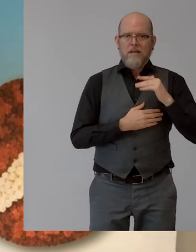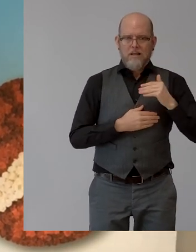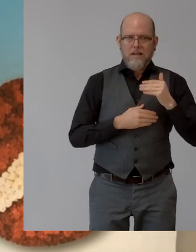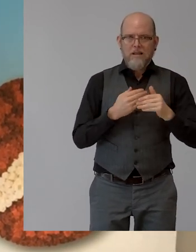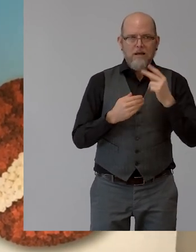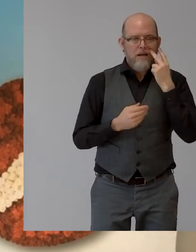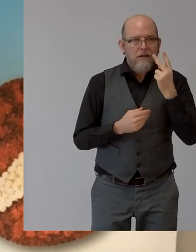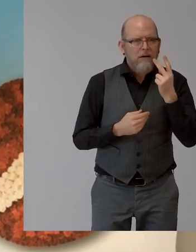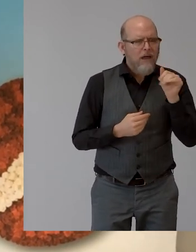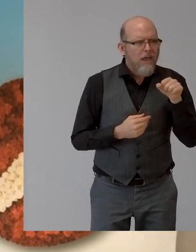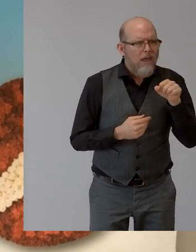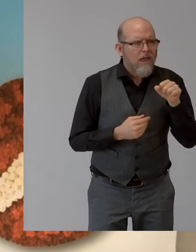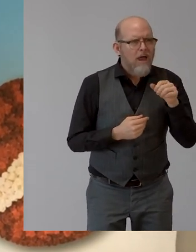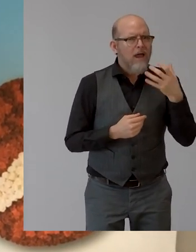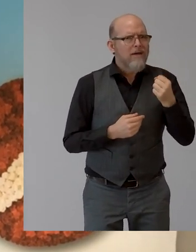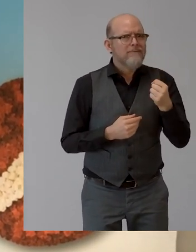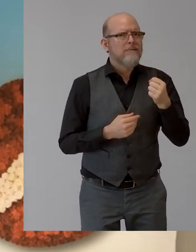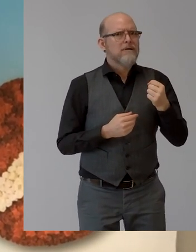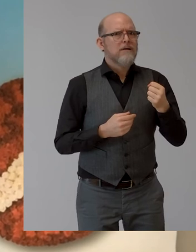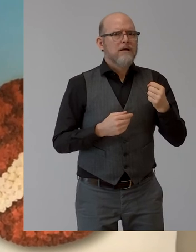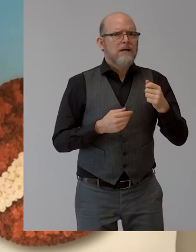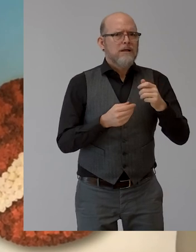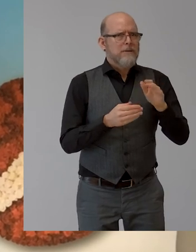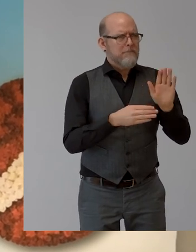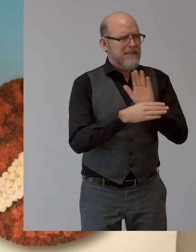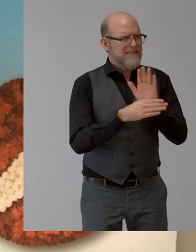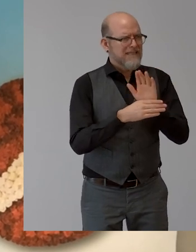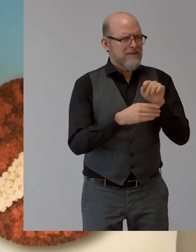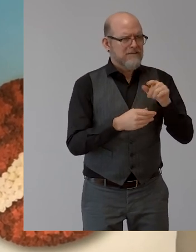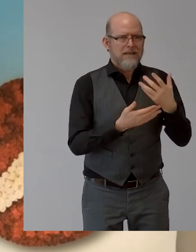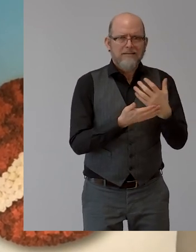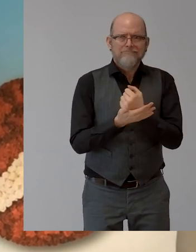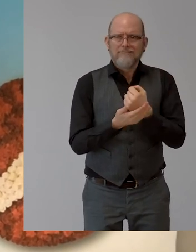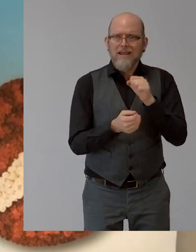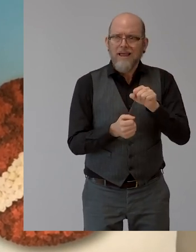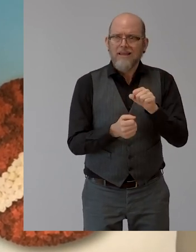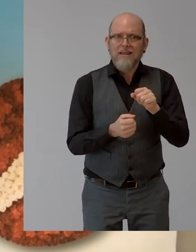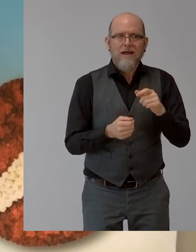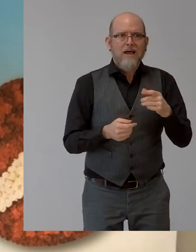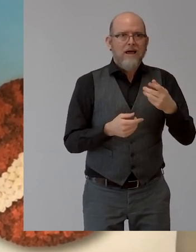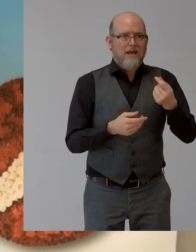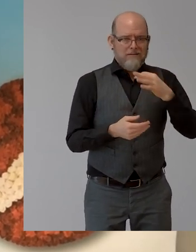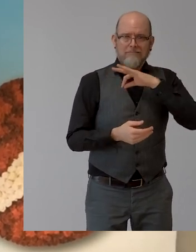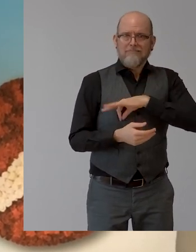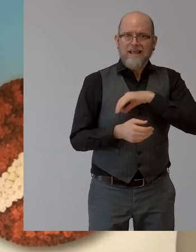also make business out of it. That means this is a considerable target customer group in